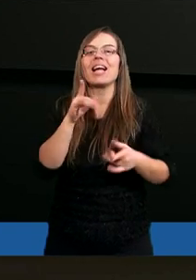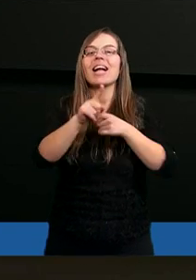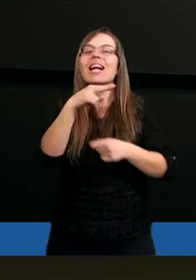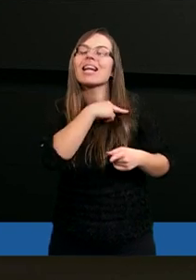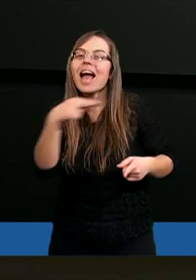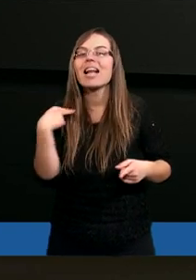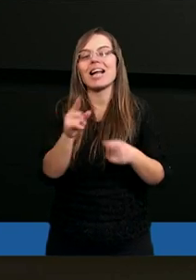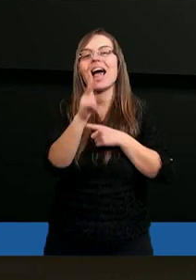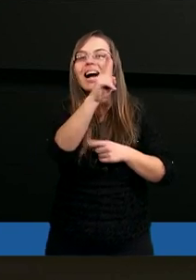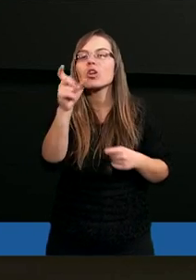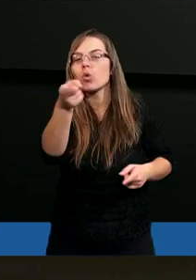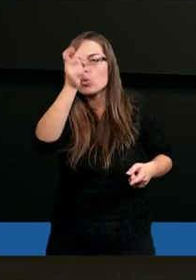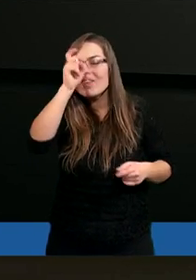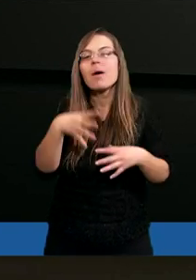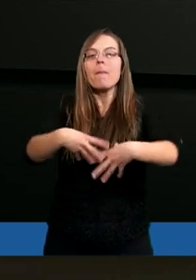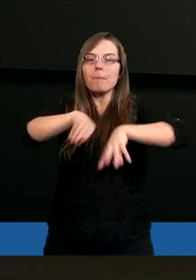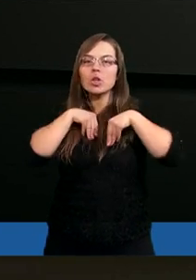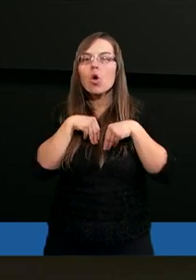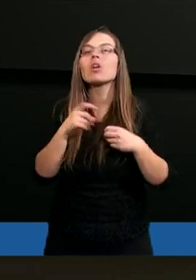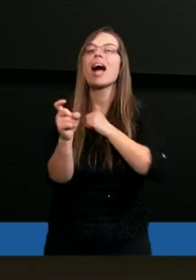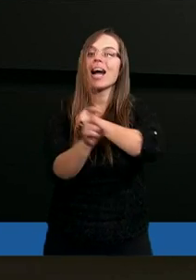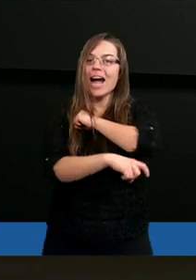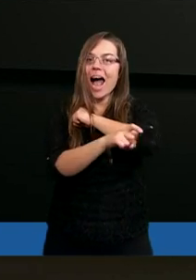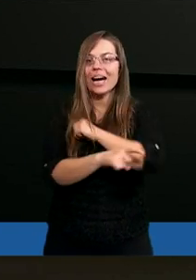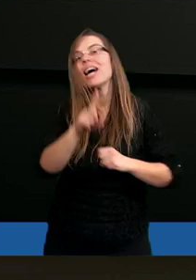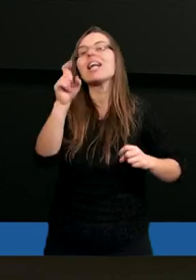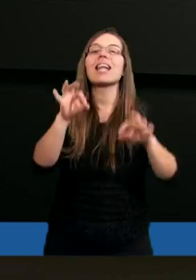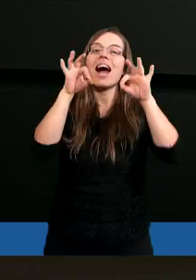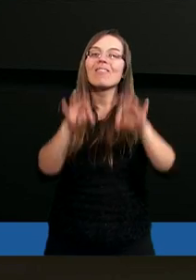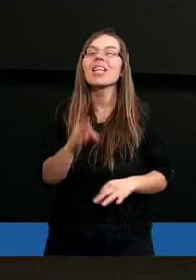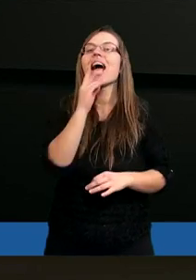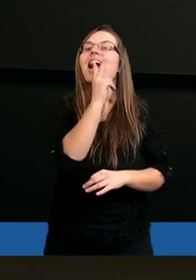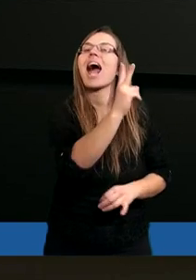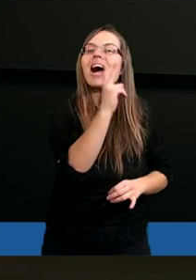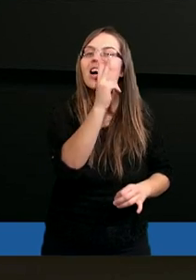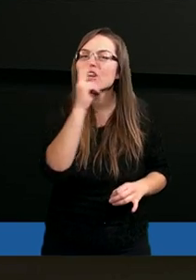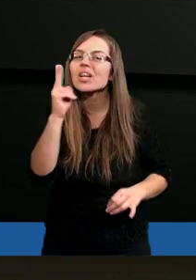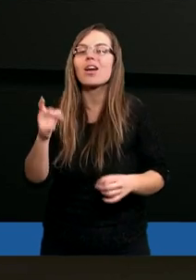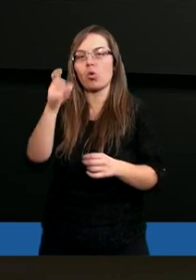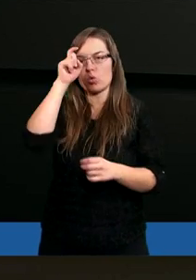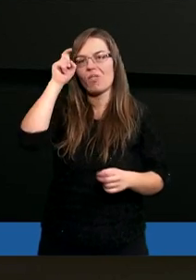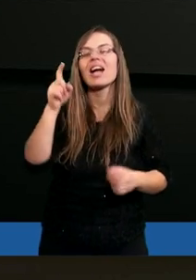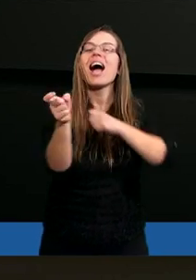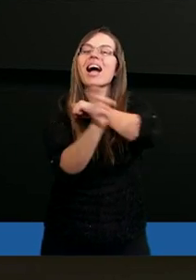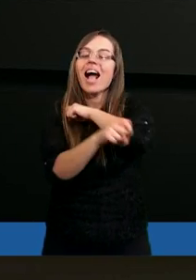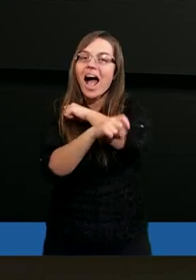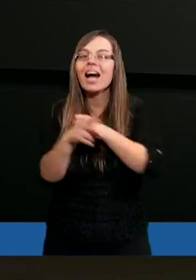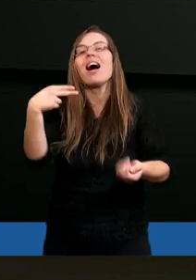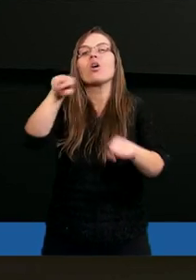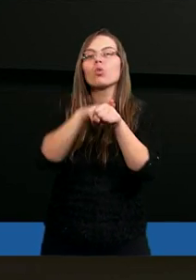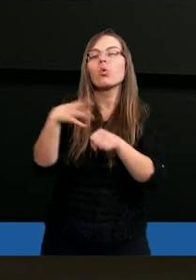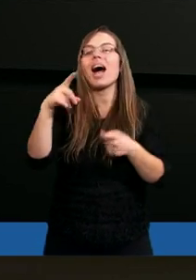oddania dla człowieka. Przyjąć karę za winę każdego człowieka. Karę, która